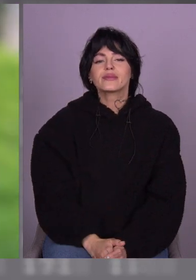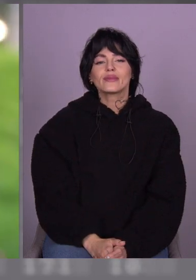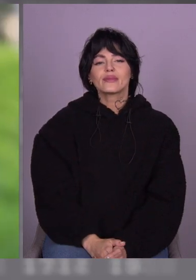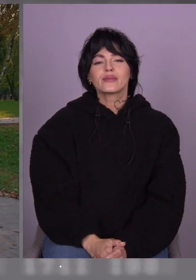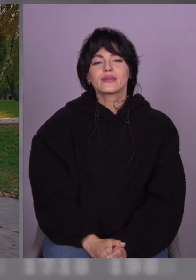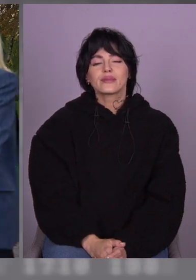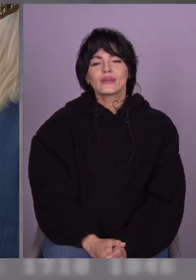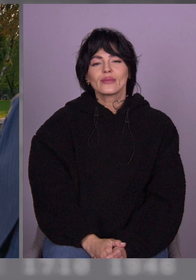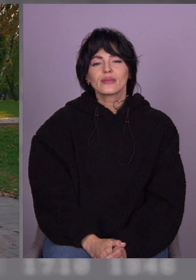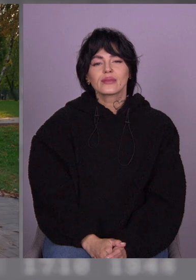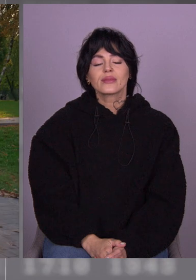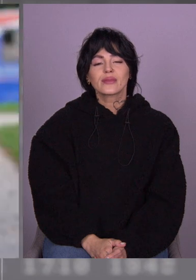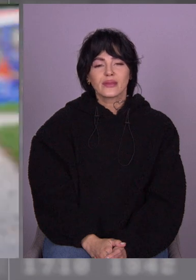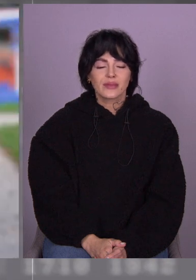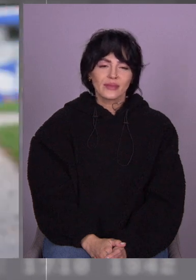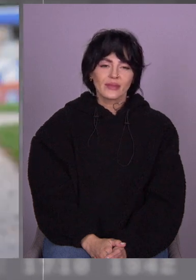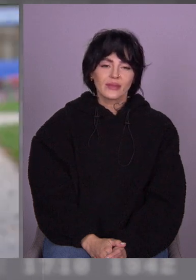Все, ходімо, пішли.